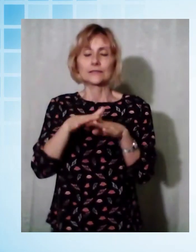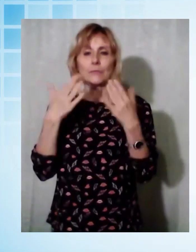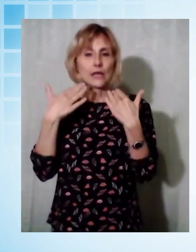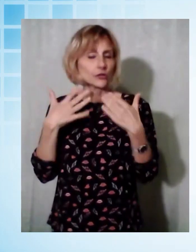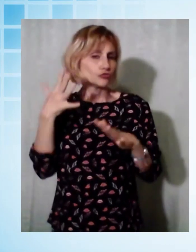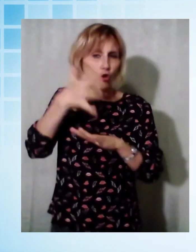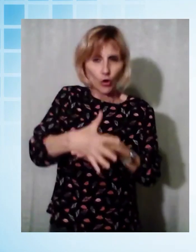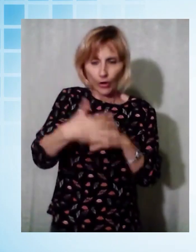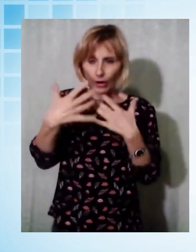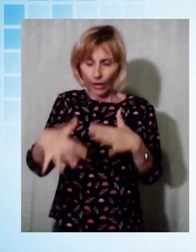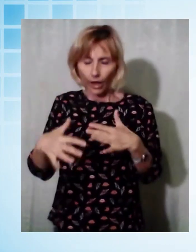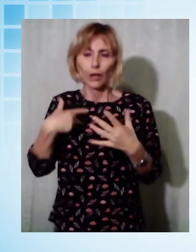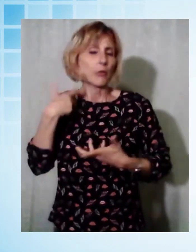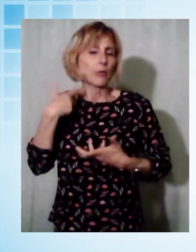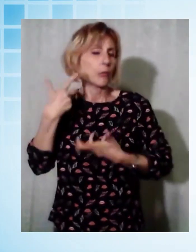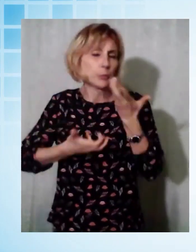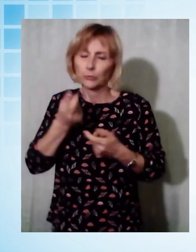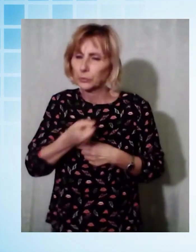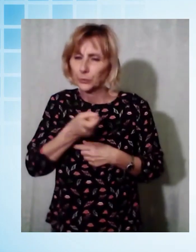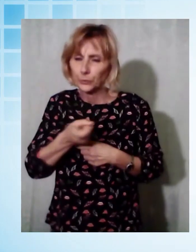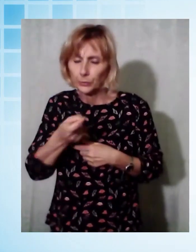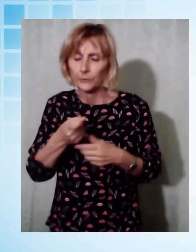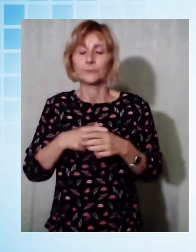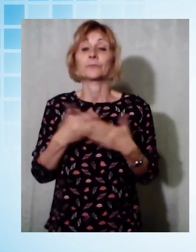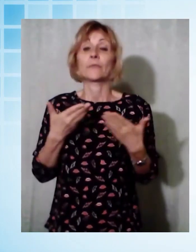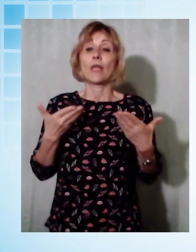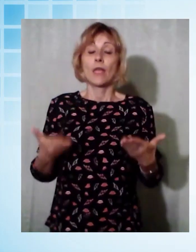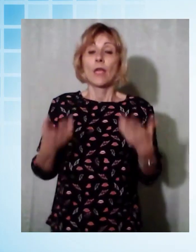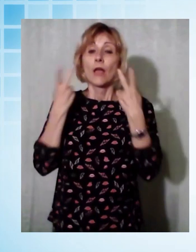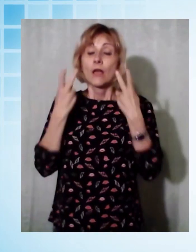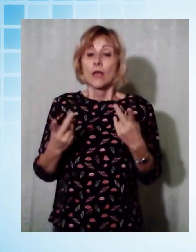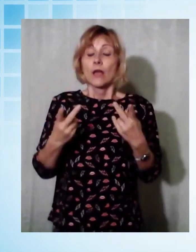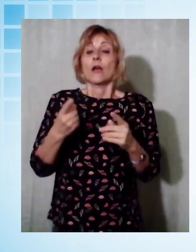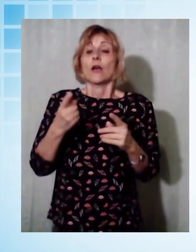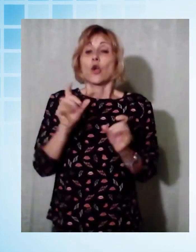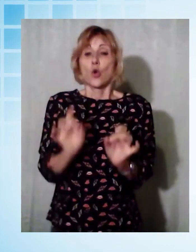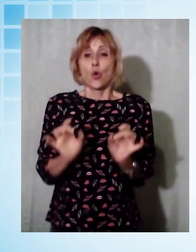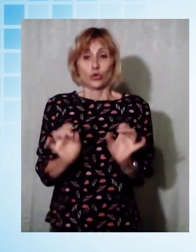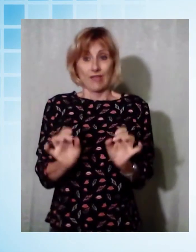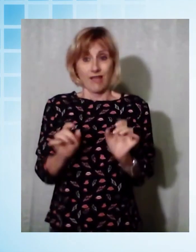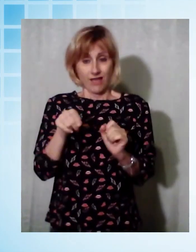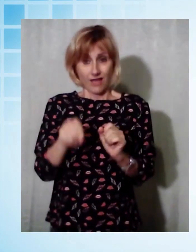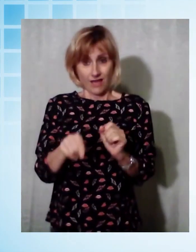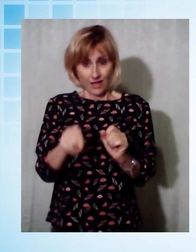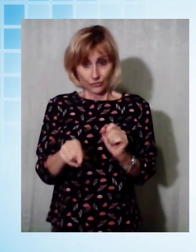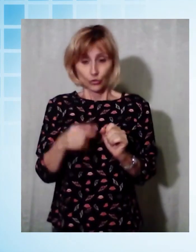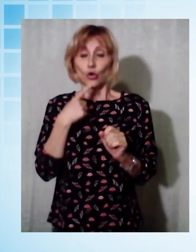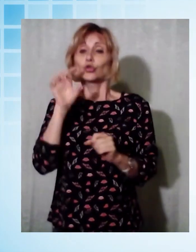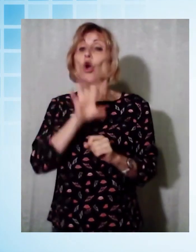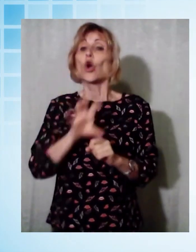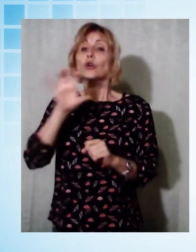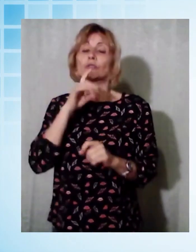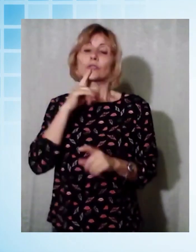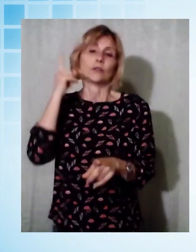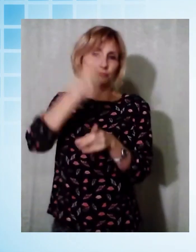Facciamo adesso il punto sulla curva del contagio. Dati stabili in Toscana, così come nella nostra